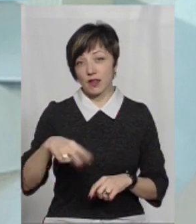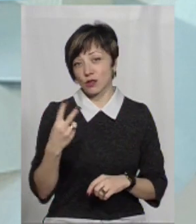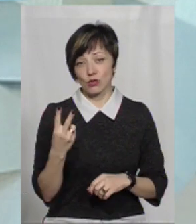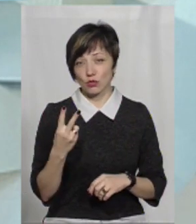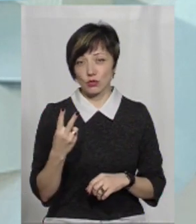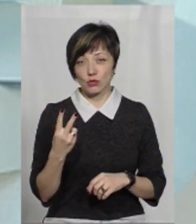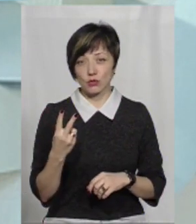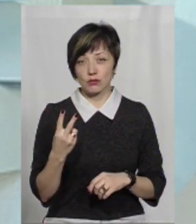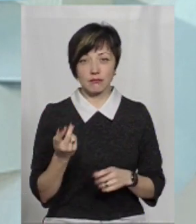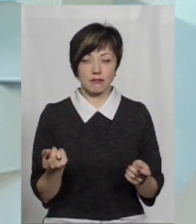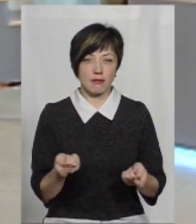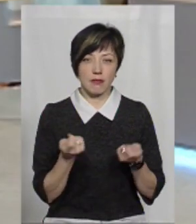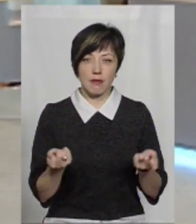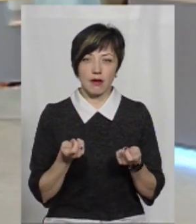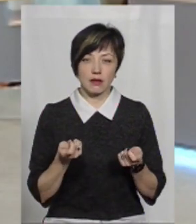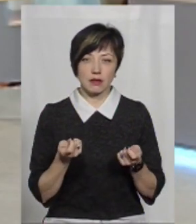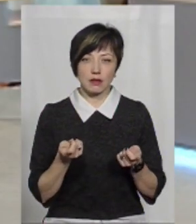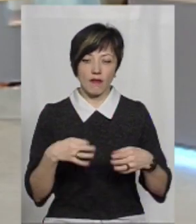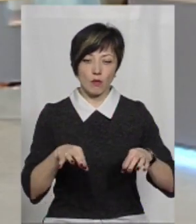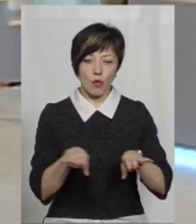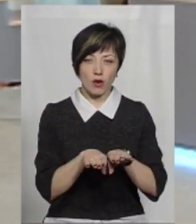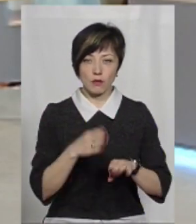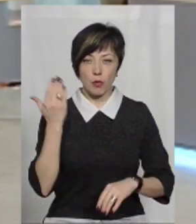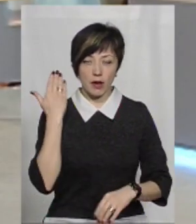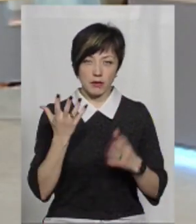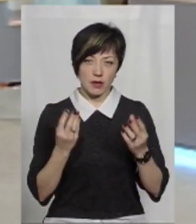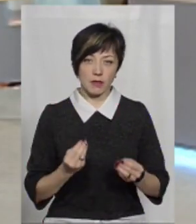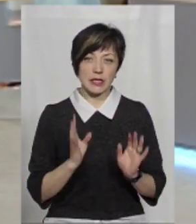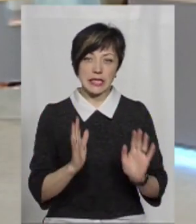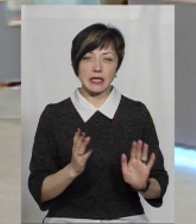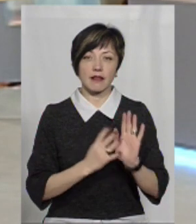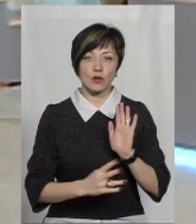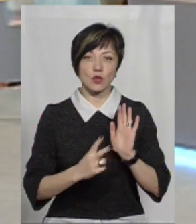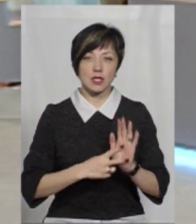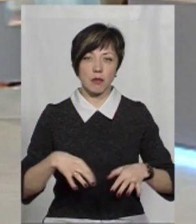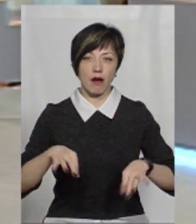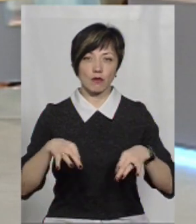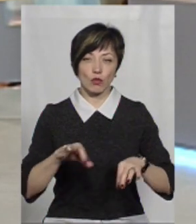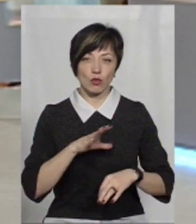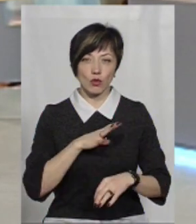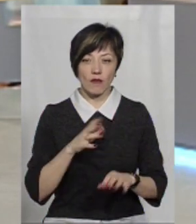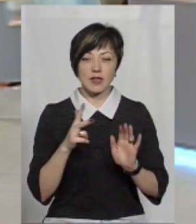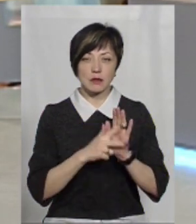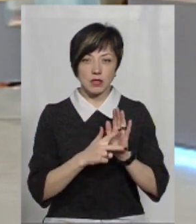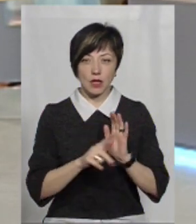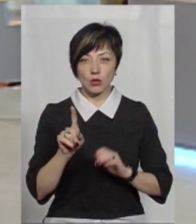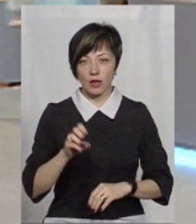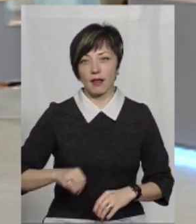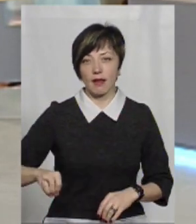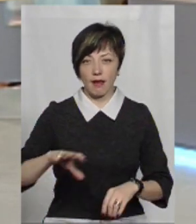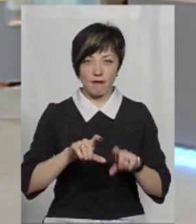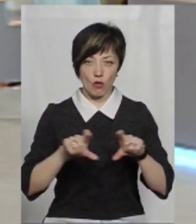взагалі, досить мала цифра порівняно з попередніми днями, всього 97 авто було, з яких 81